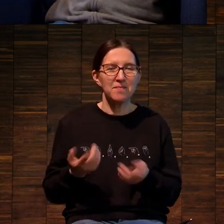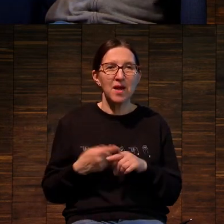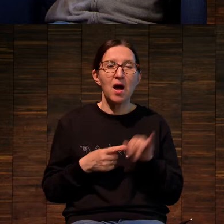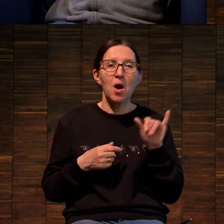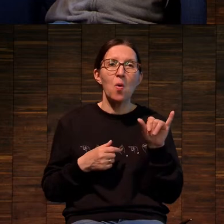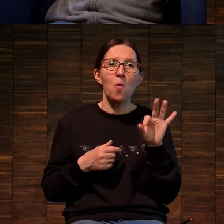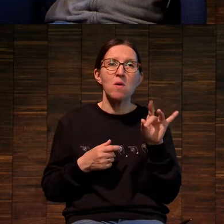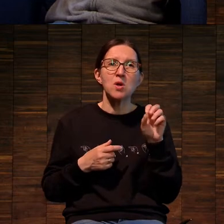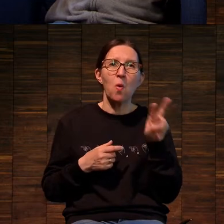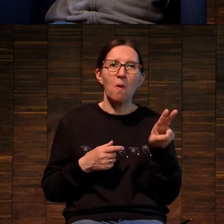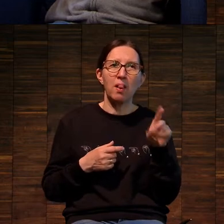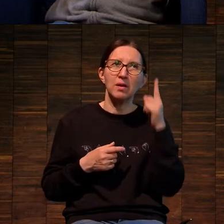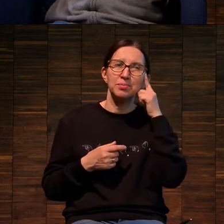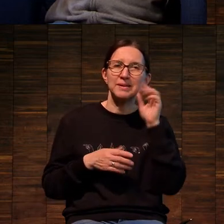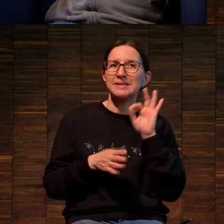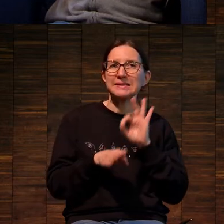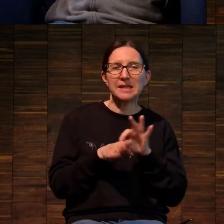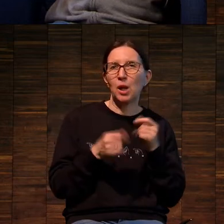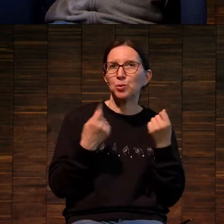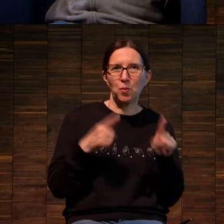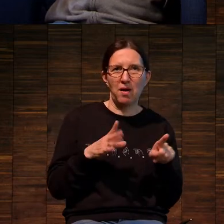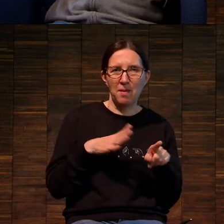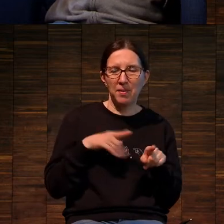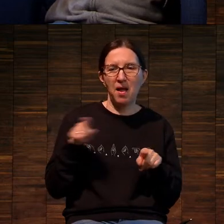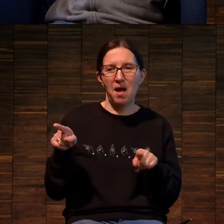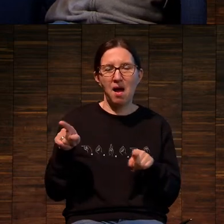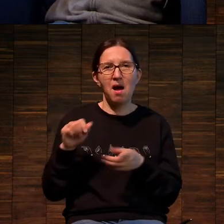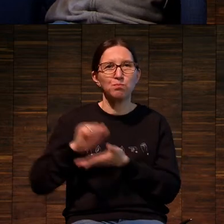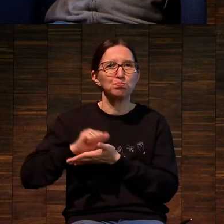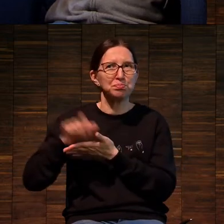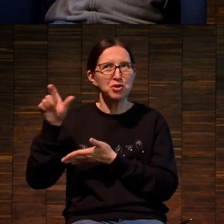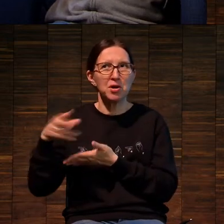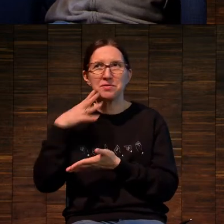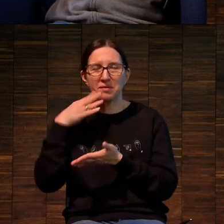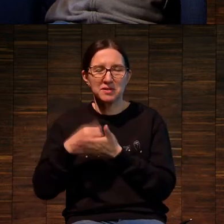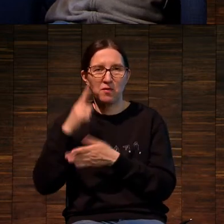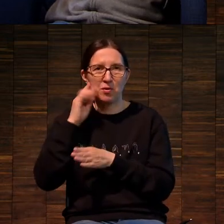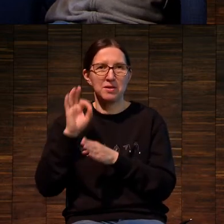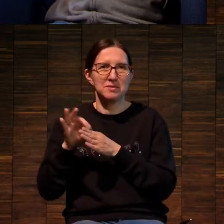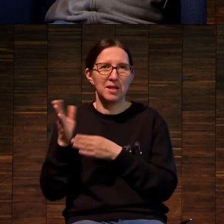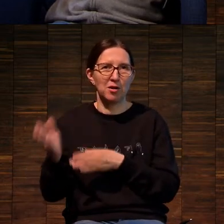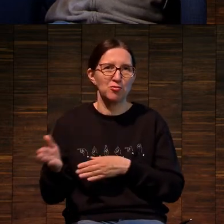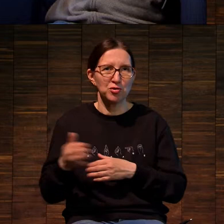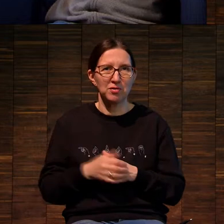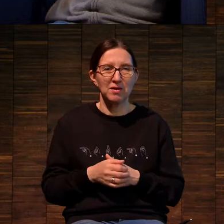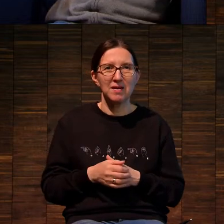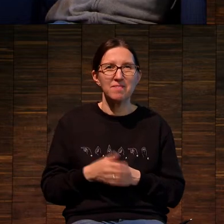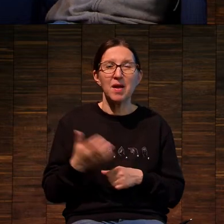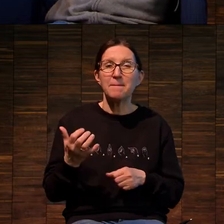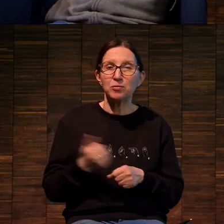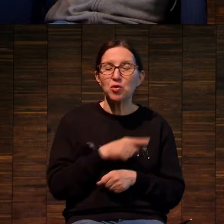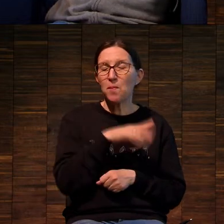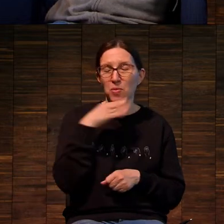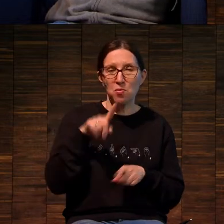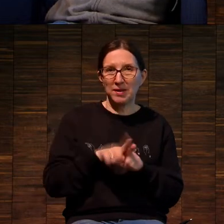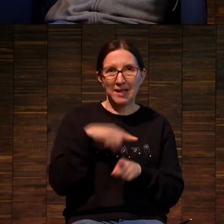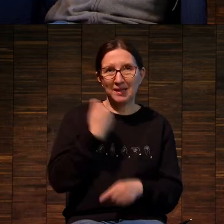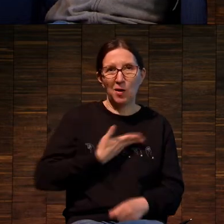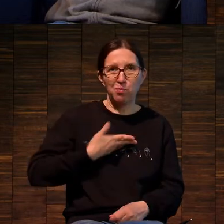Ворхолла стояли какие-то другие задачи. Продолжение ворхоловской традиции, Алекс Кац, у него очень много вот таких портретов.